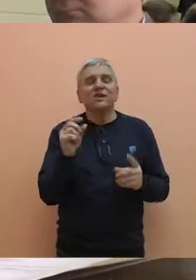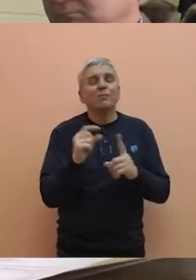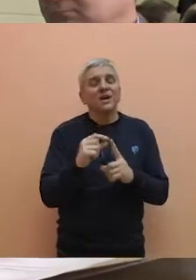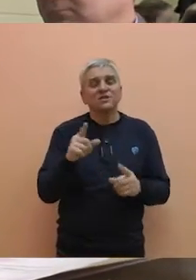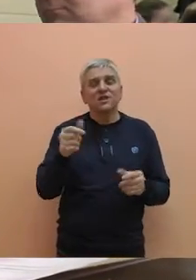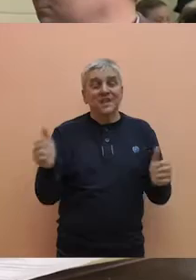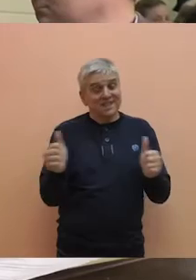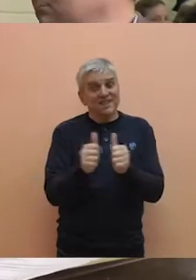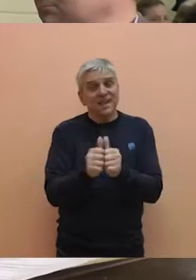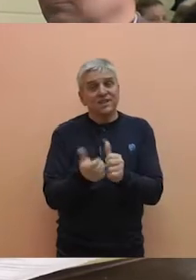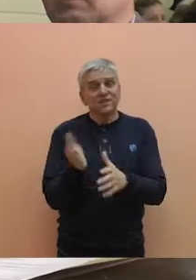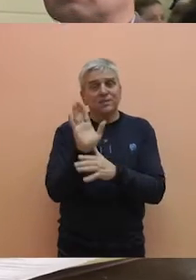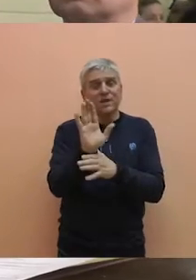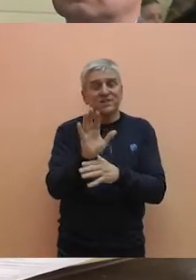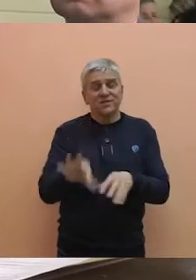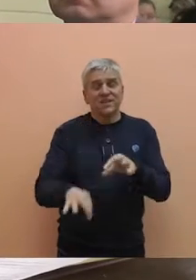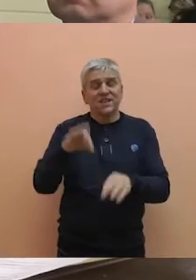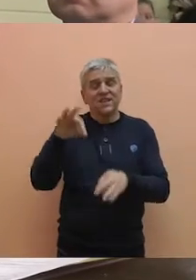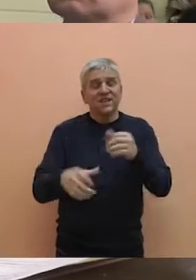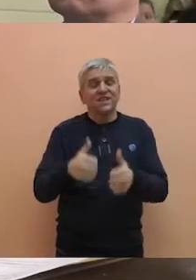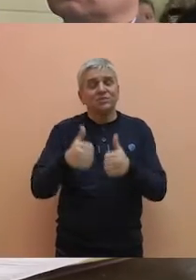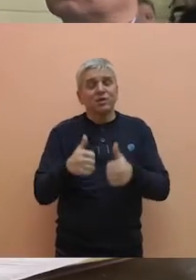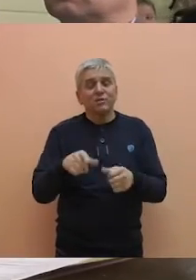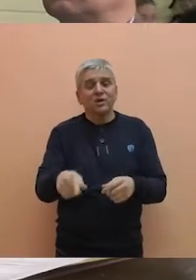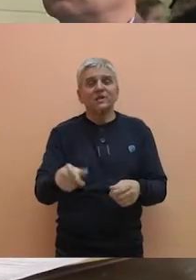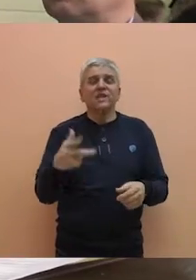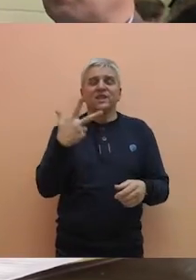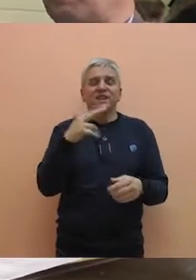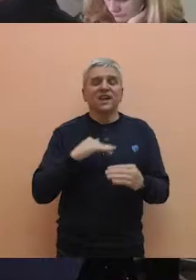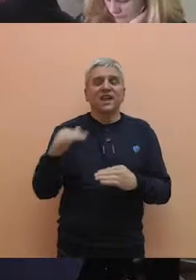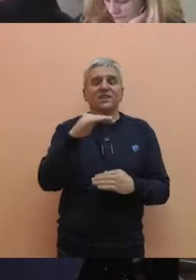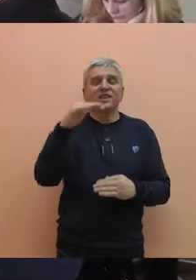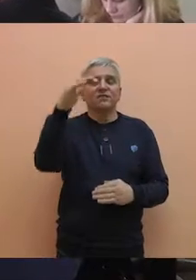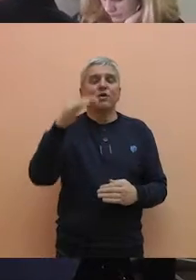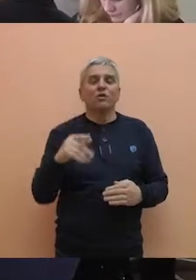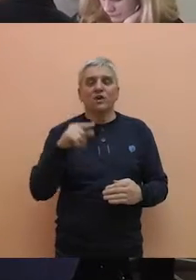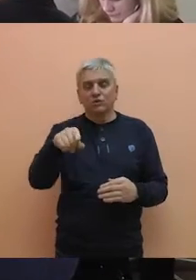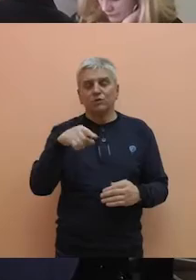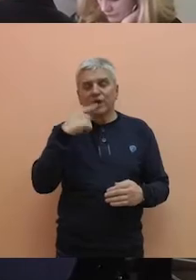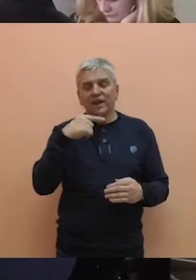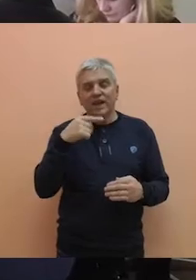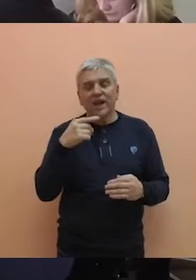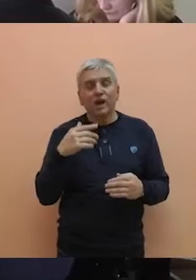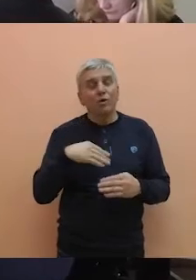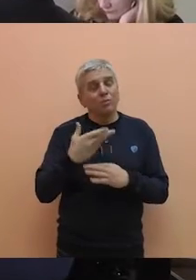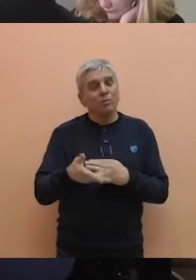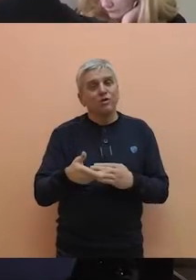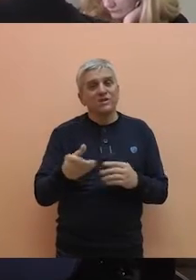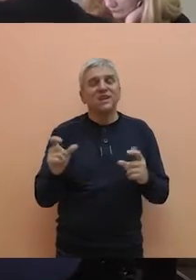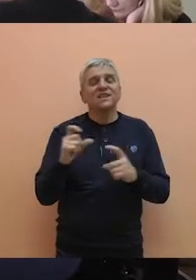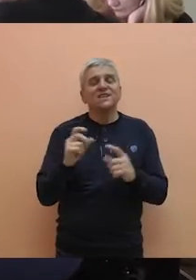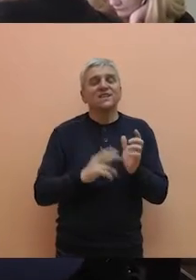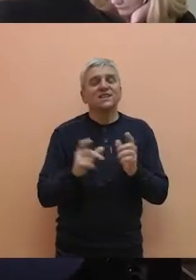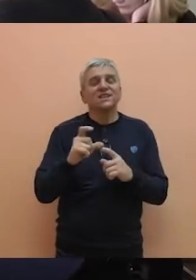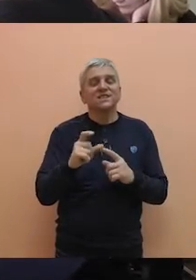Ištvan Pastor zajednički će nastupiti na izborima koji će biti održani na sva tri nivoa. Ovo je nakon koalicije okupljene oko